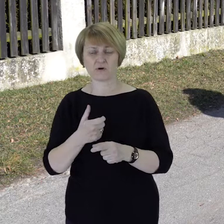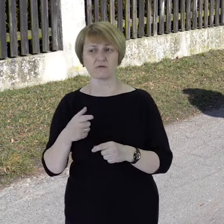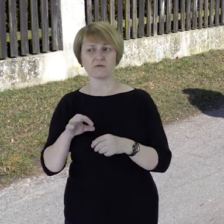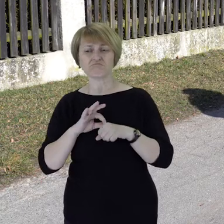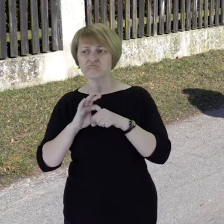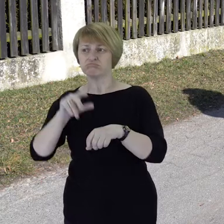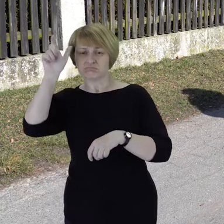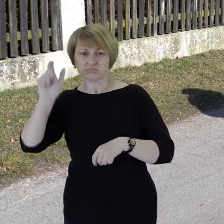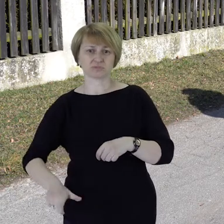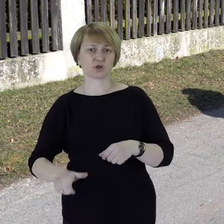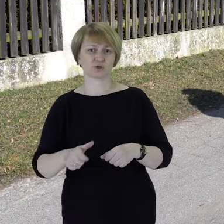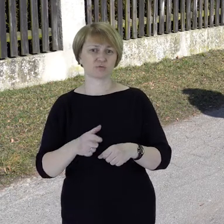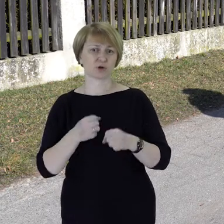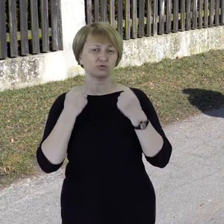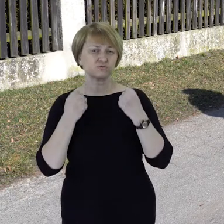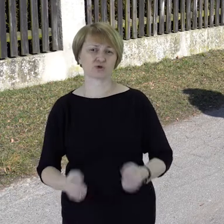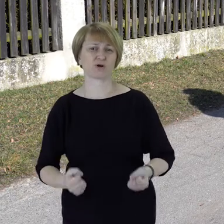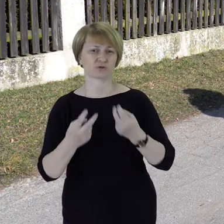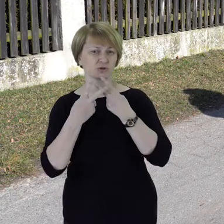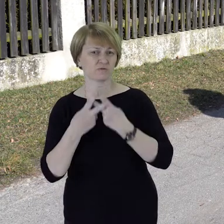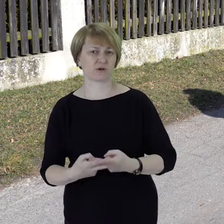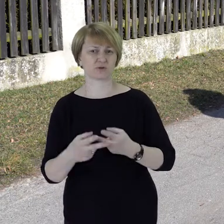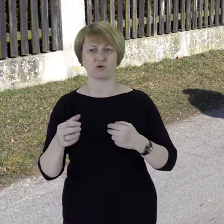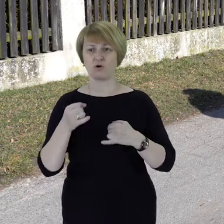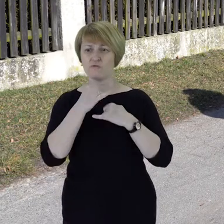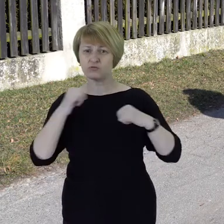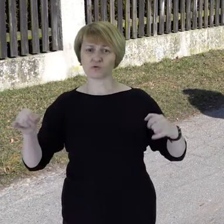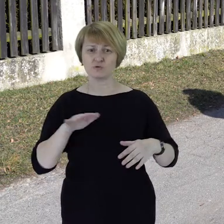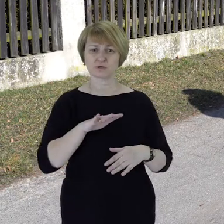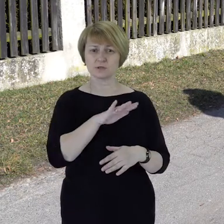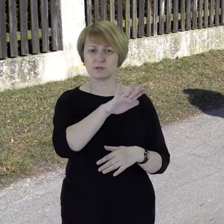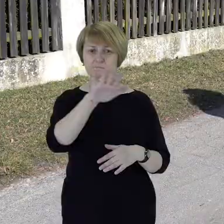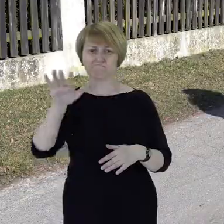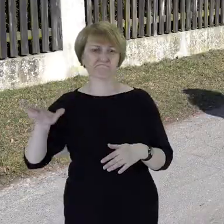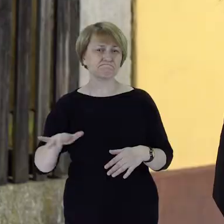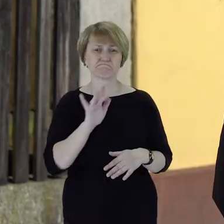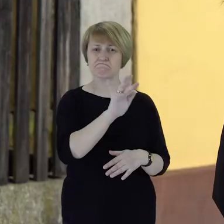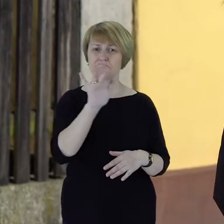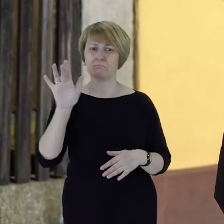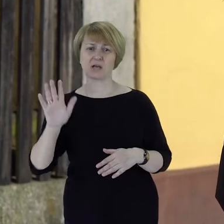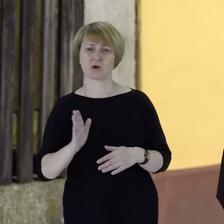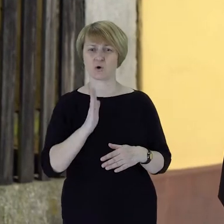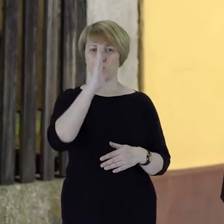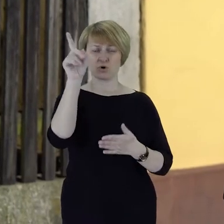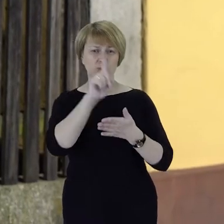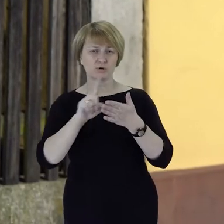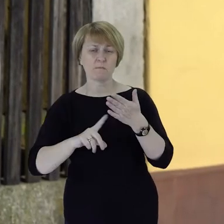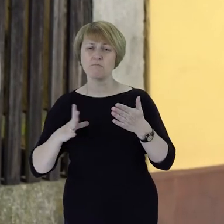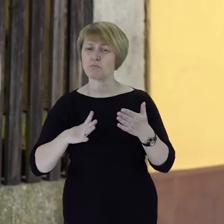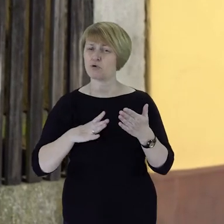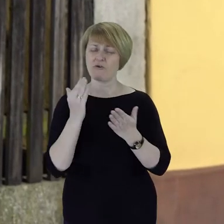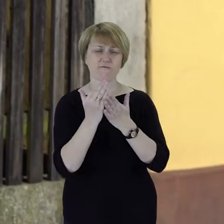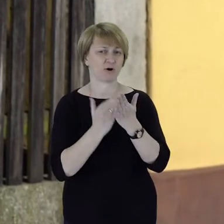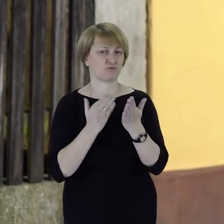kazamatach, w różnych miejscach na terenie Górnego Śląska, gdzie te trudne